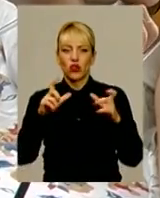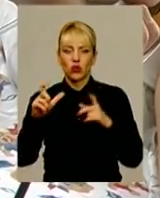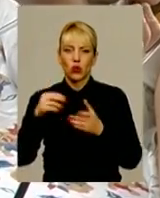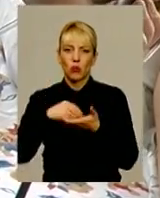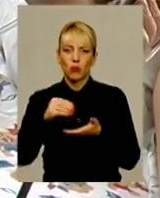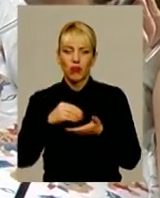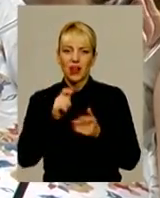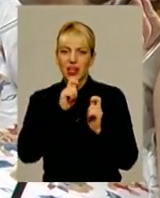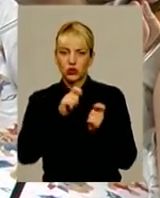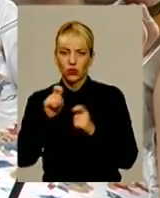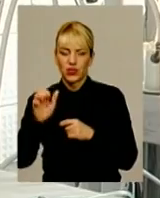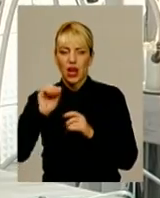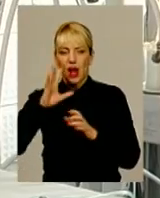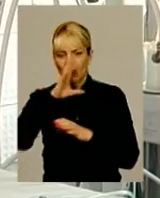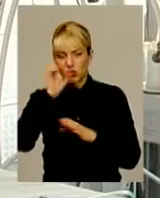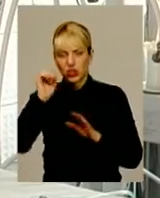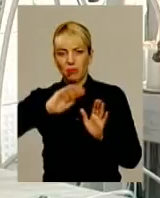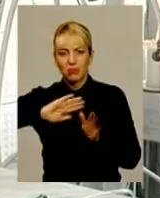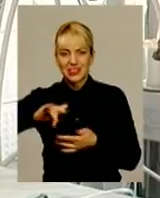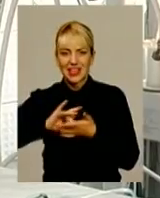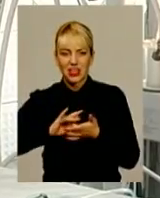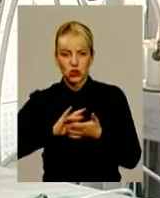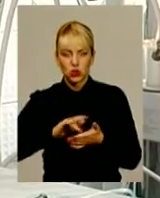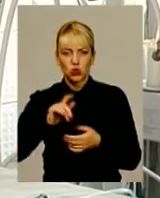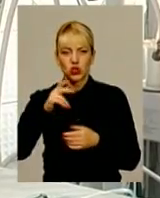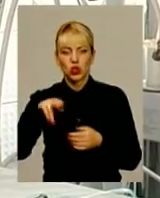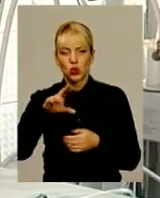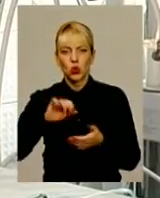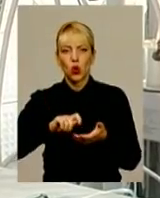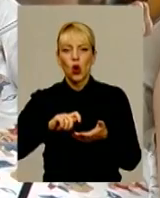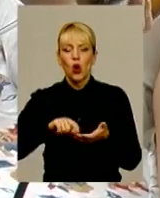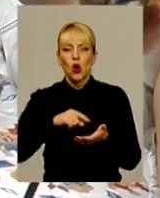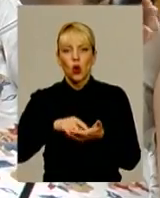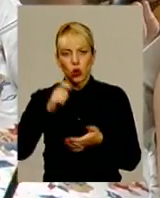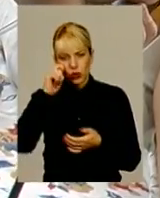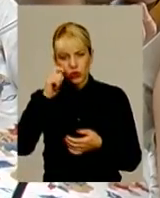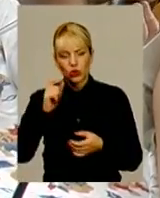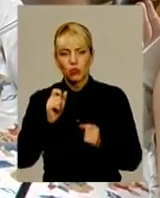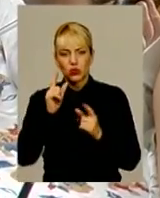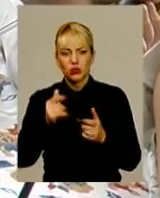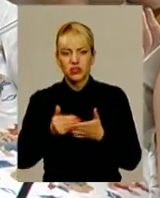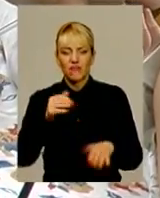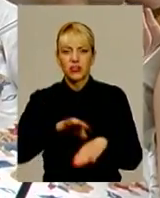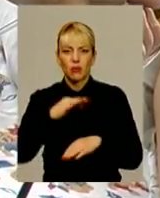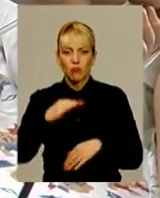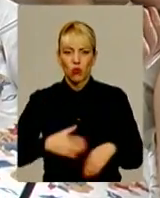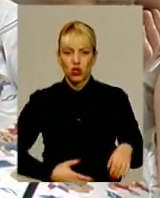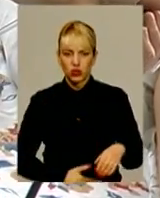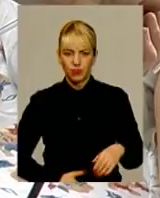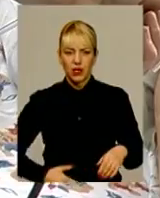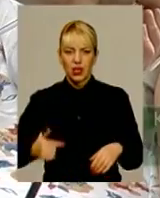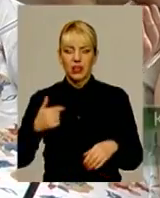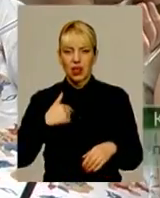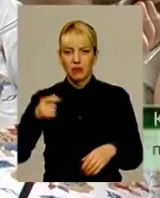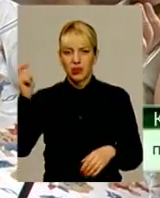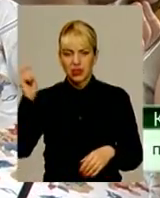сувеніри. А вже вночі після екскурсії до Луцьку прокинулася від пронизливого болю у животі. Я приїхала з екскурсі, лягла